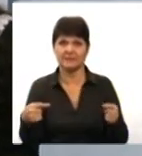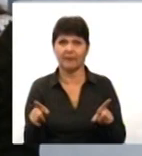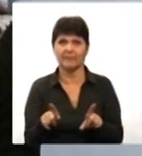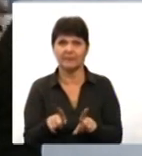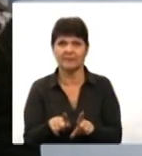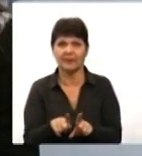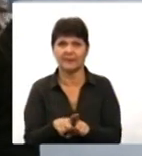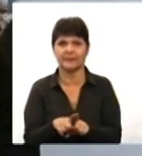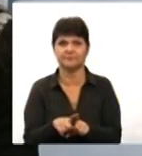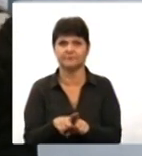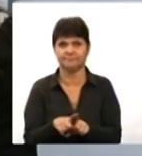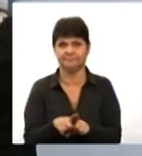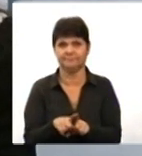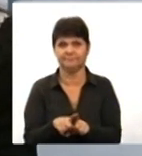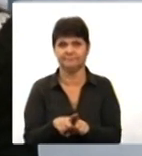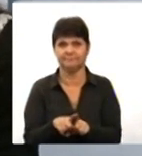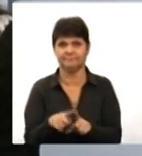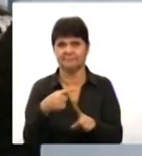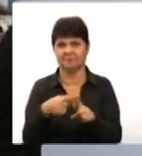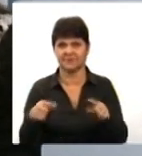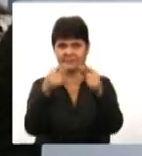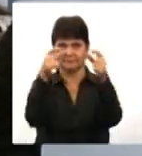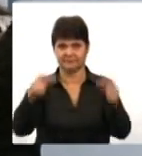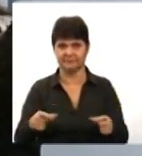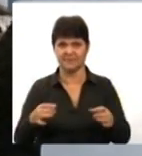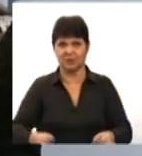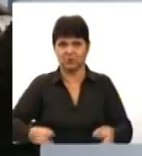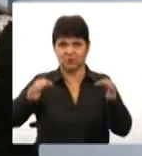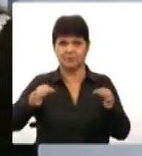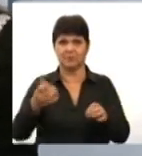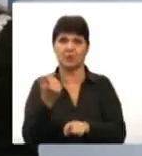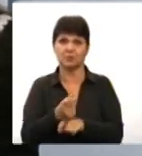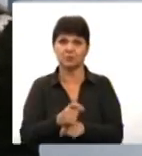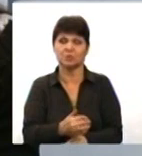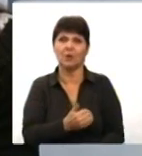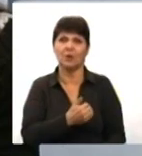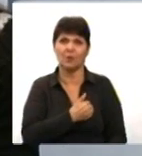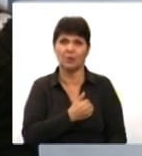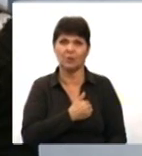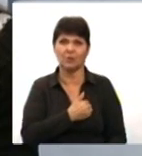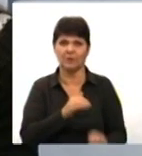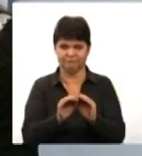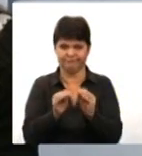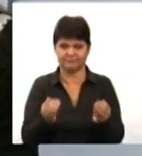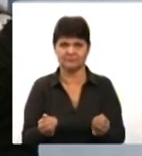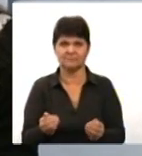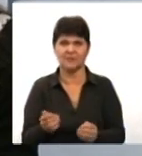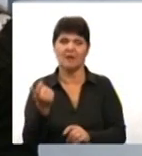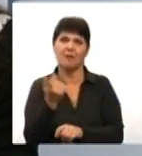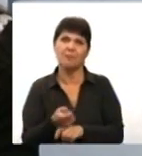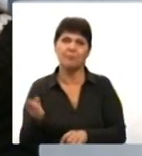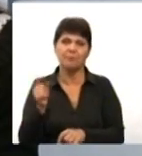напівсфери, стовпчики. Дуже хотілося, щоб все було більш